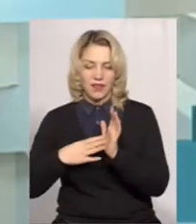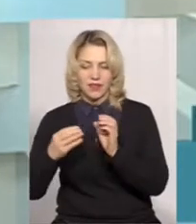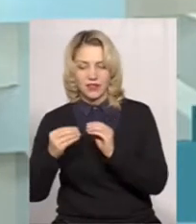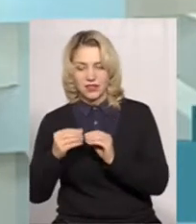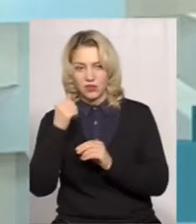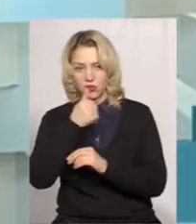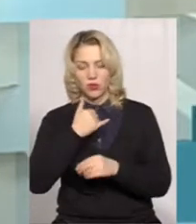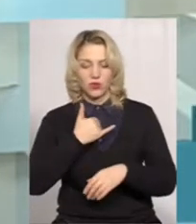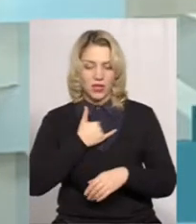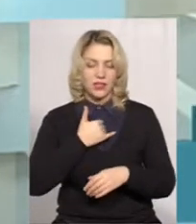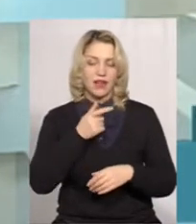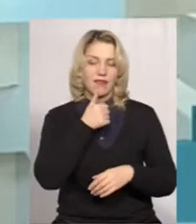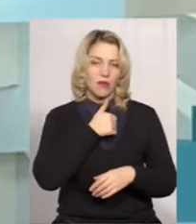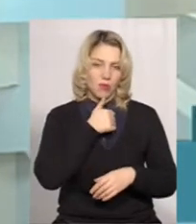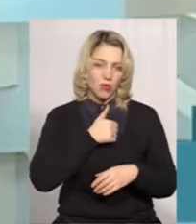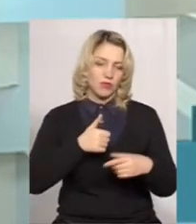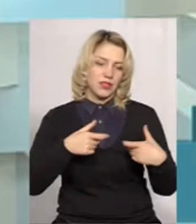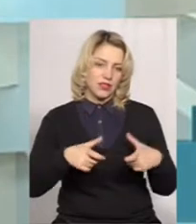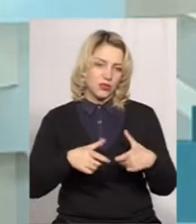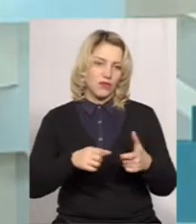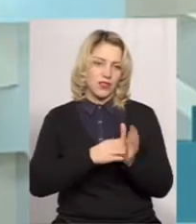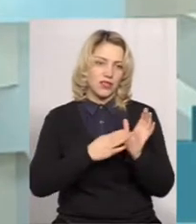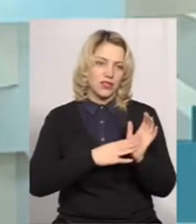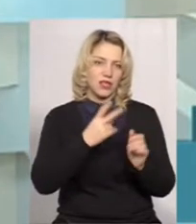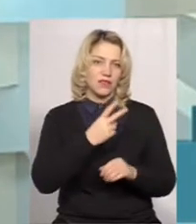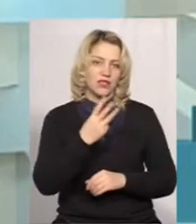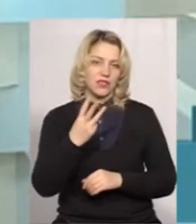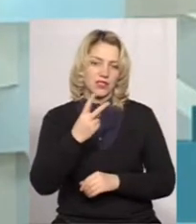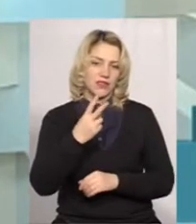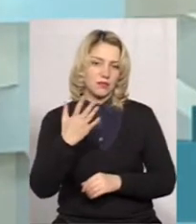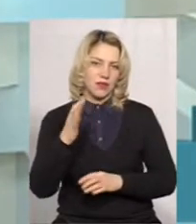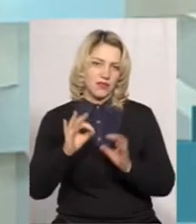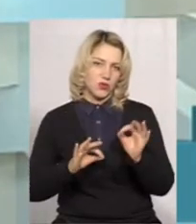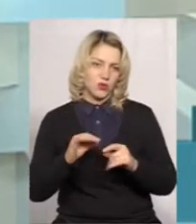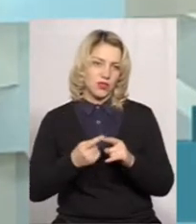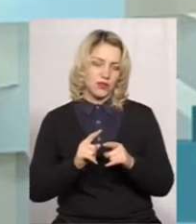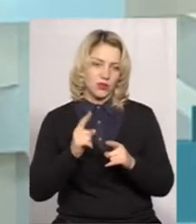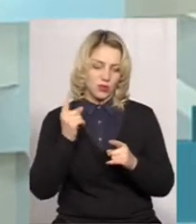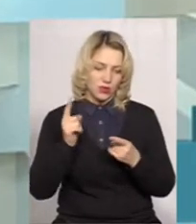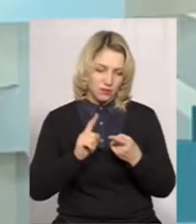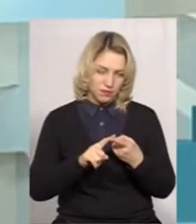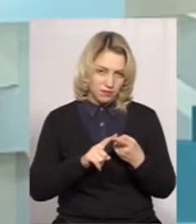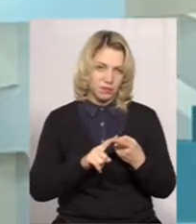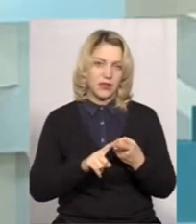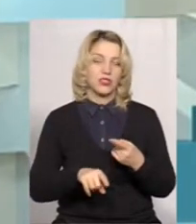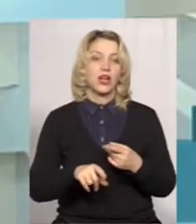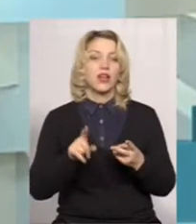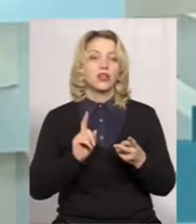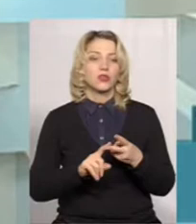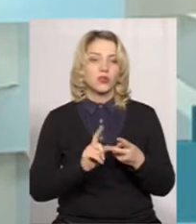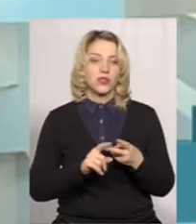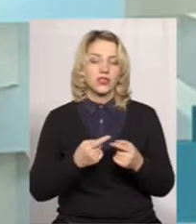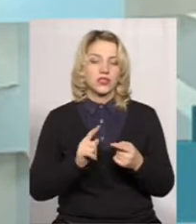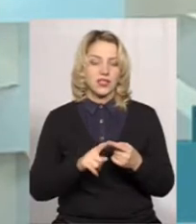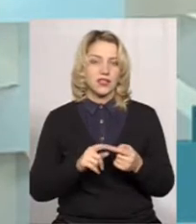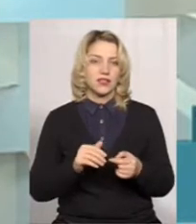у нас на пробне тестування ареструвалось 23-25%. Тобто це перша цифра. А потім